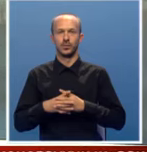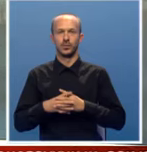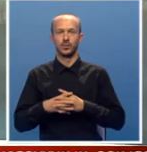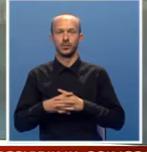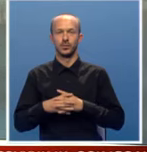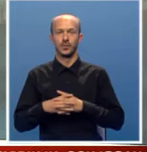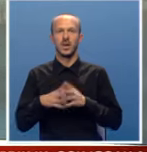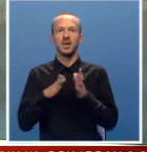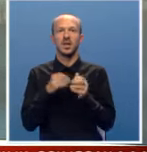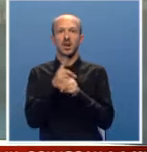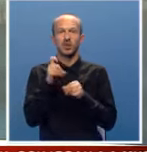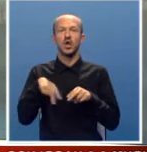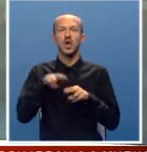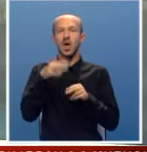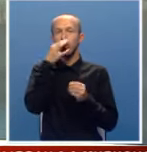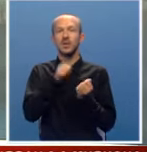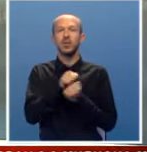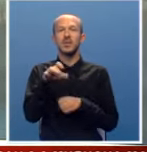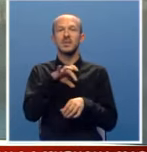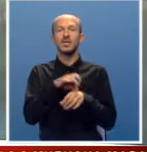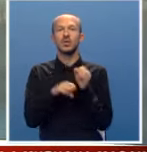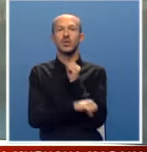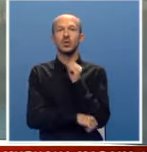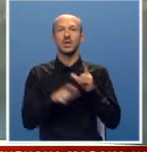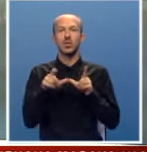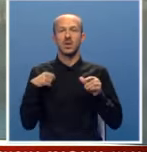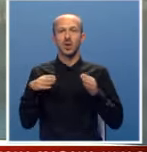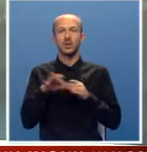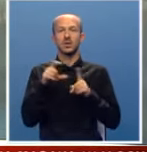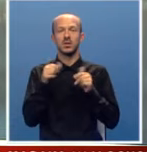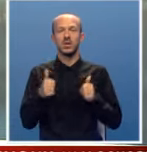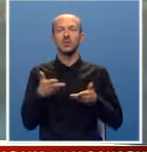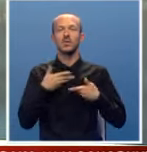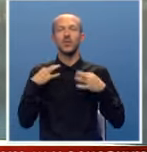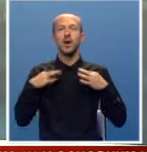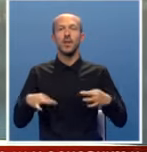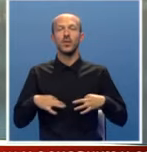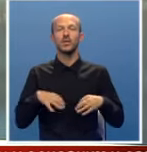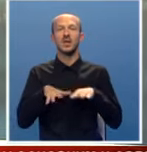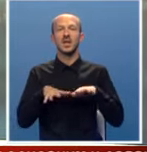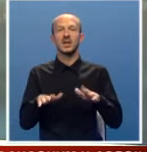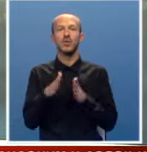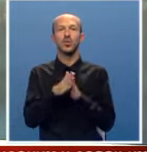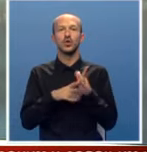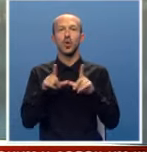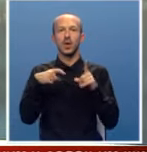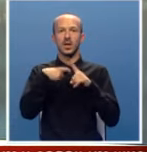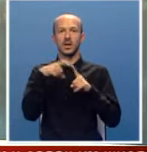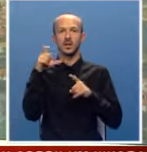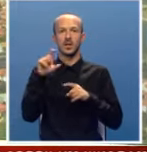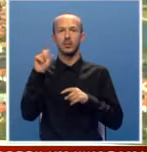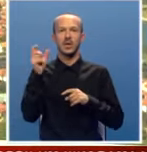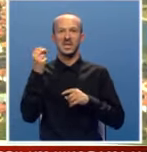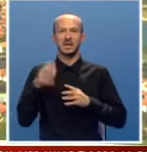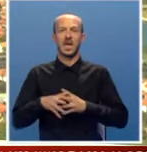Mladen Grbić, najbolji diplomac Medicinskog fakulteta u Banja Luci, odanas je svoj profesionalni razvoj počeo u Univerzitetskom